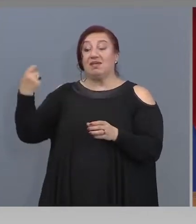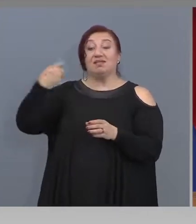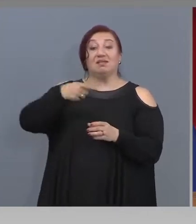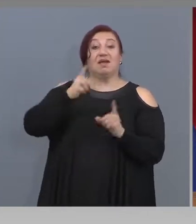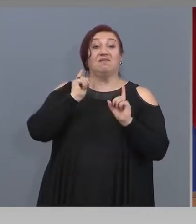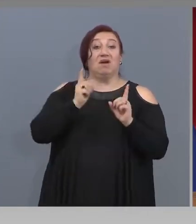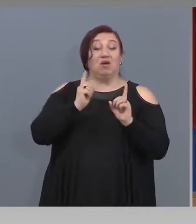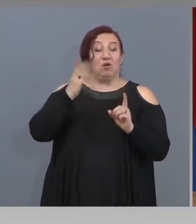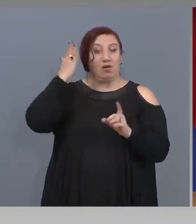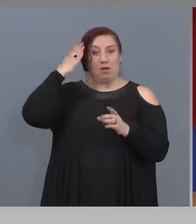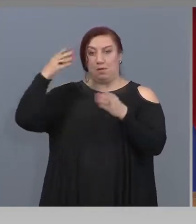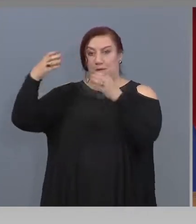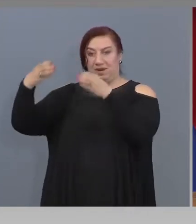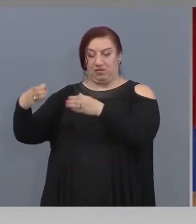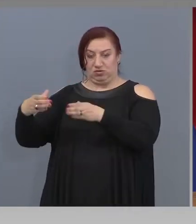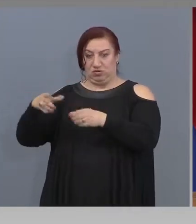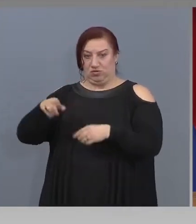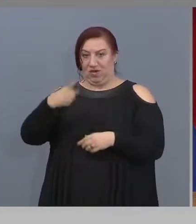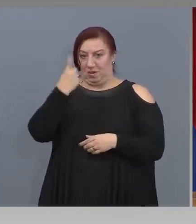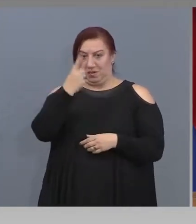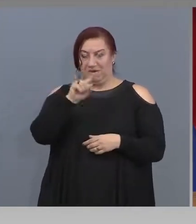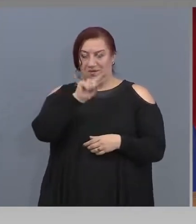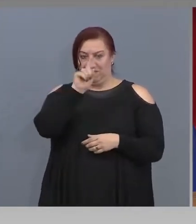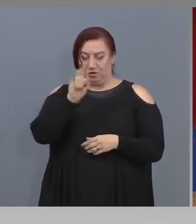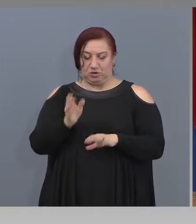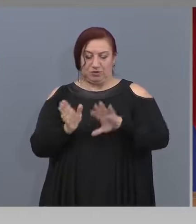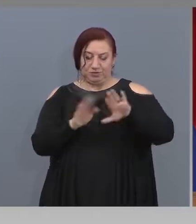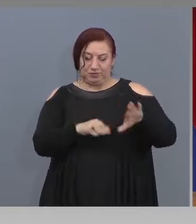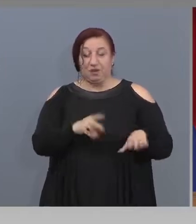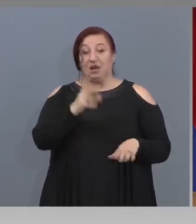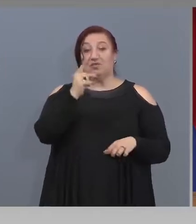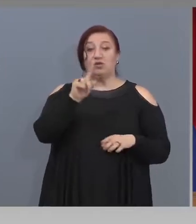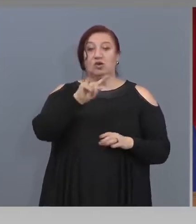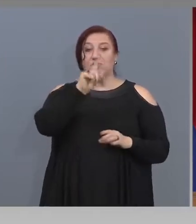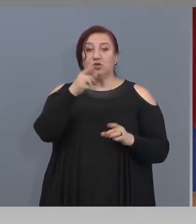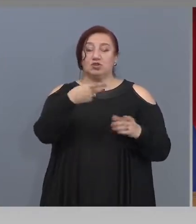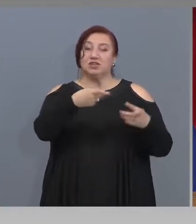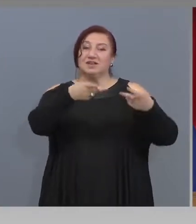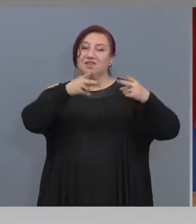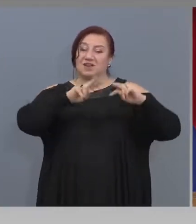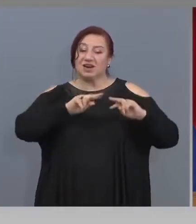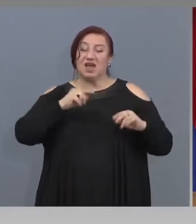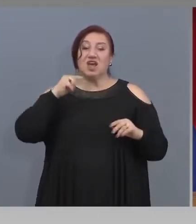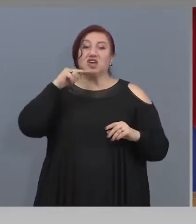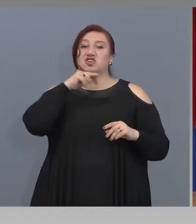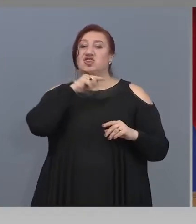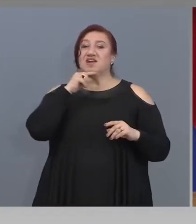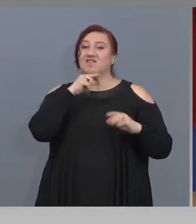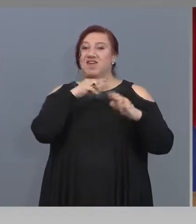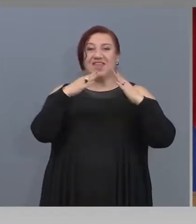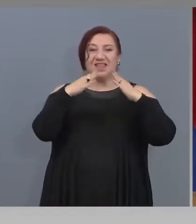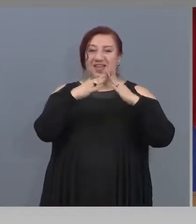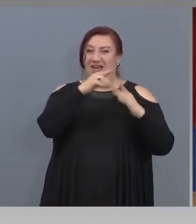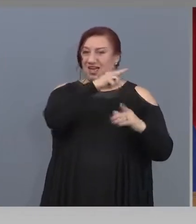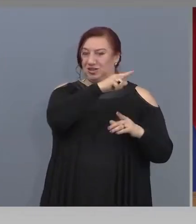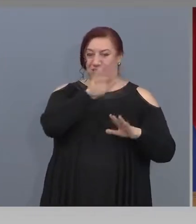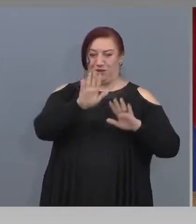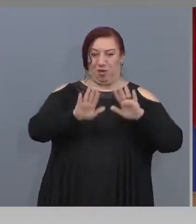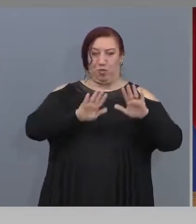Това ми е първият въпрос. Вторият въпрос е да ви върна на червената къща, след като обрисувахте тази сложна ситуация.